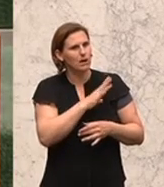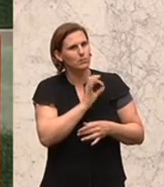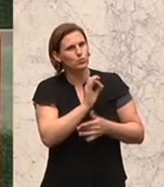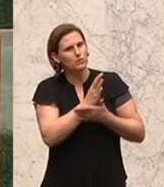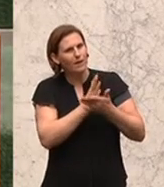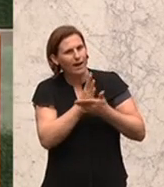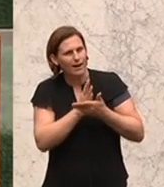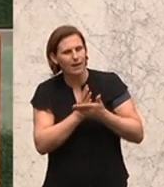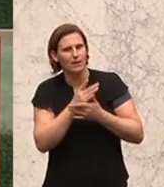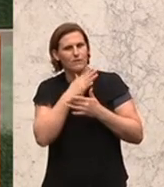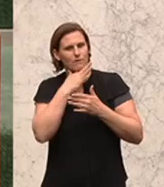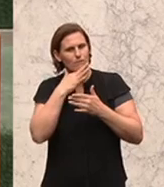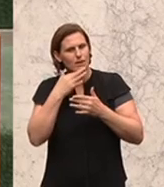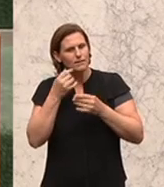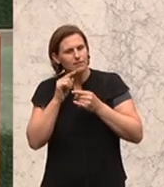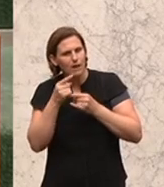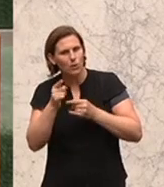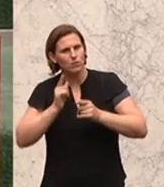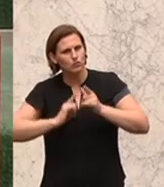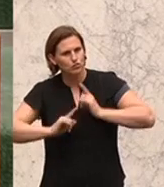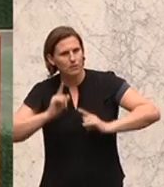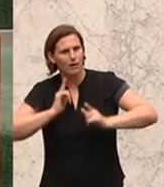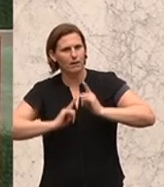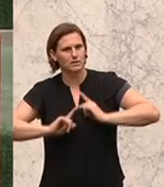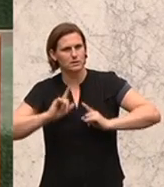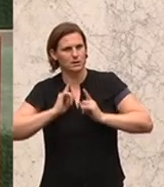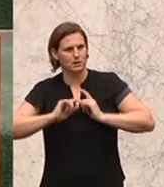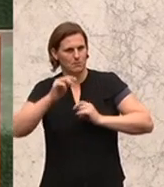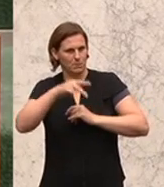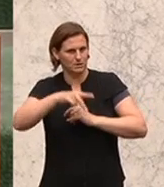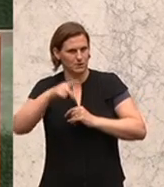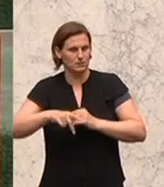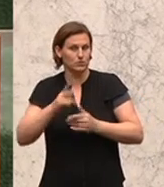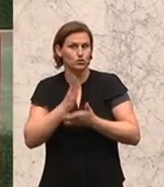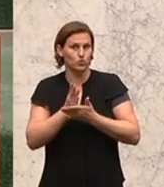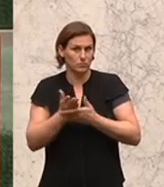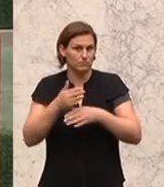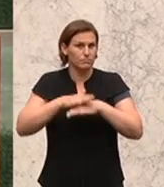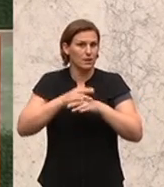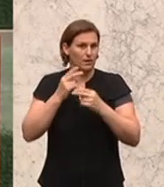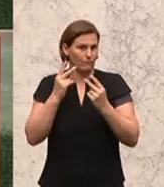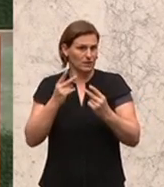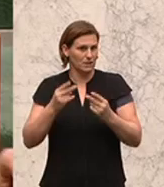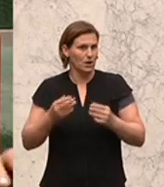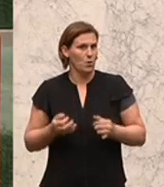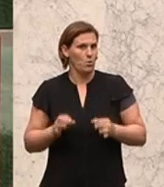es um sehr komplexe chronische Schmerzzustände geht, ist es sehr wohl wichtig, qualifizierte